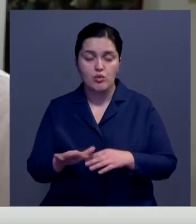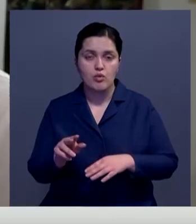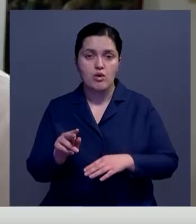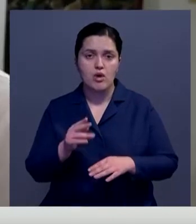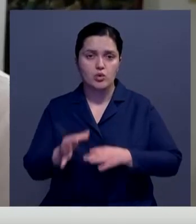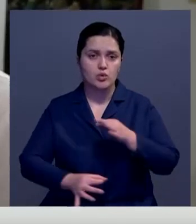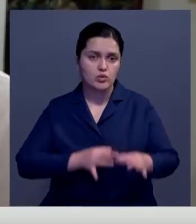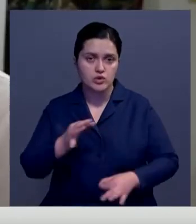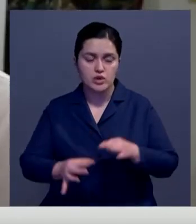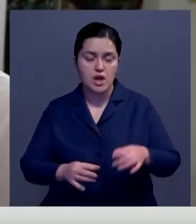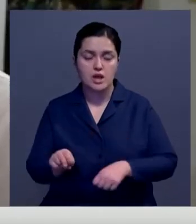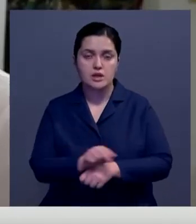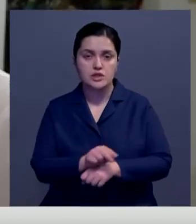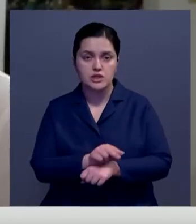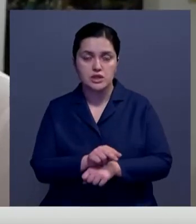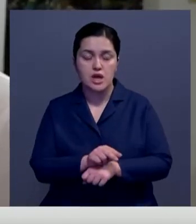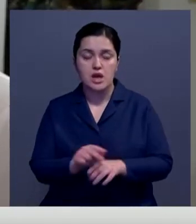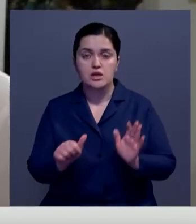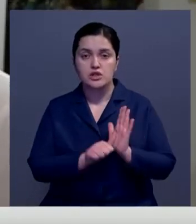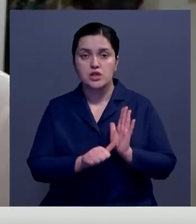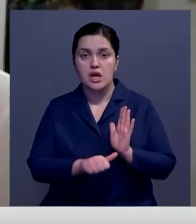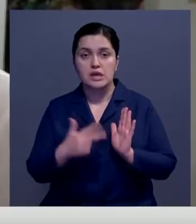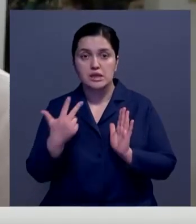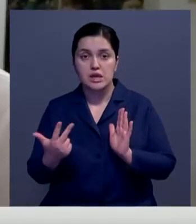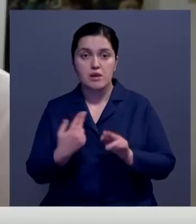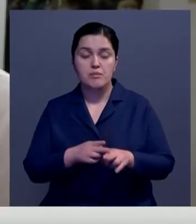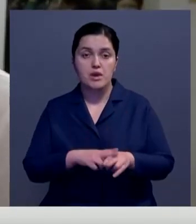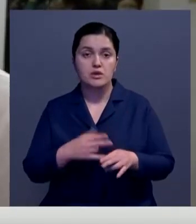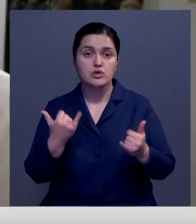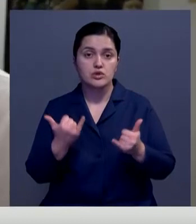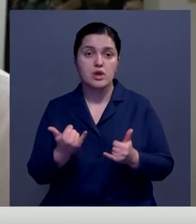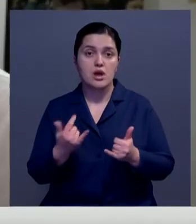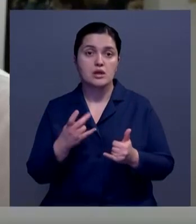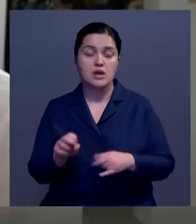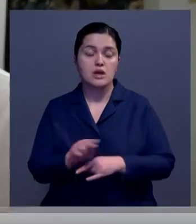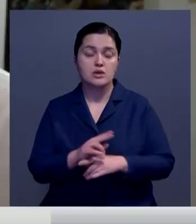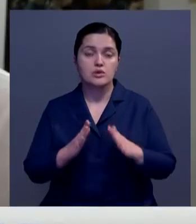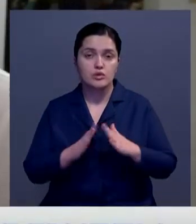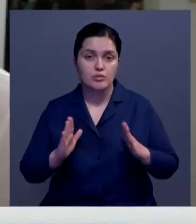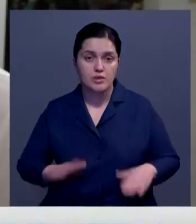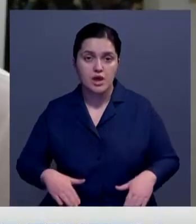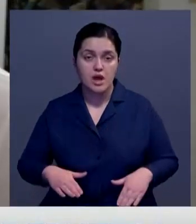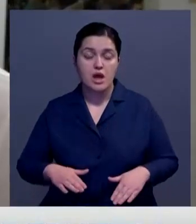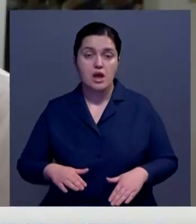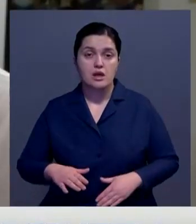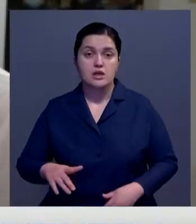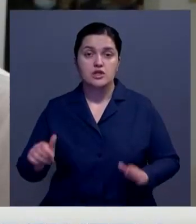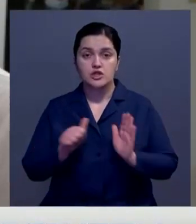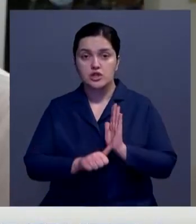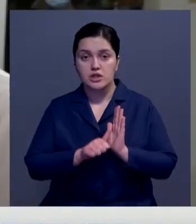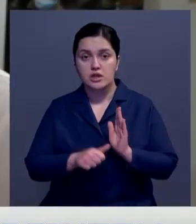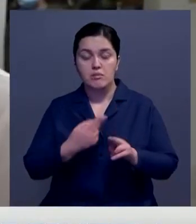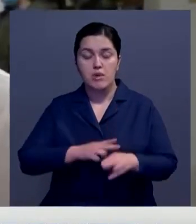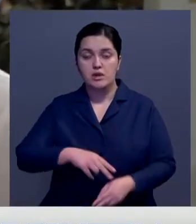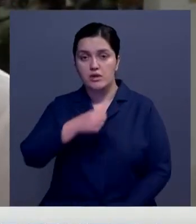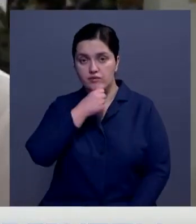круглосуточные стационары, 63 пациента находятся на амбулаторном лечении. Из них 60 пациентов – это